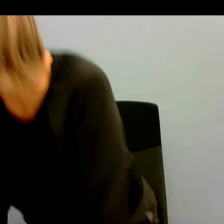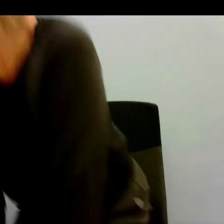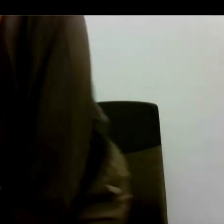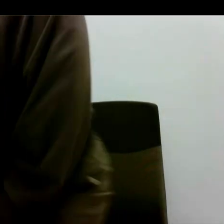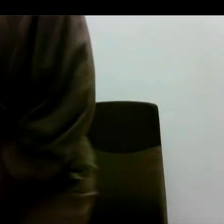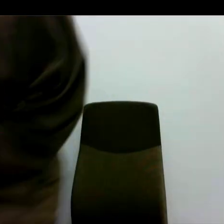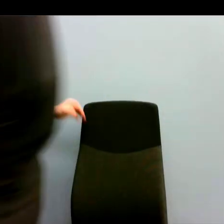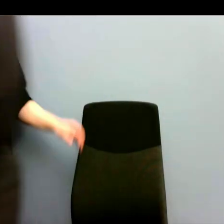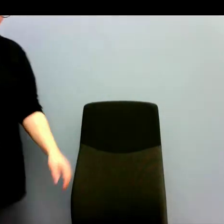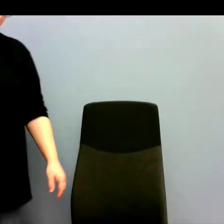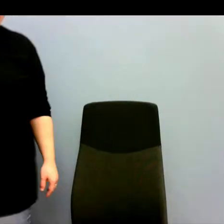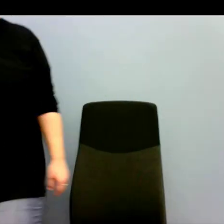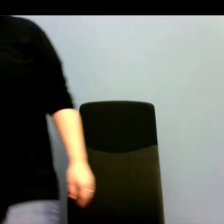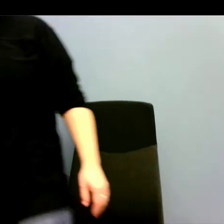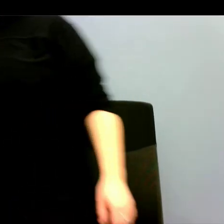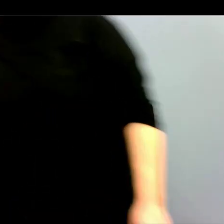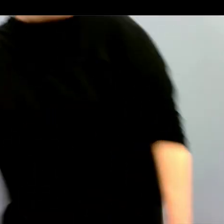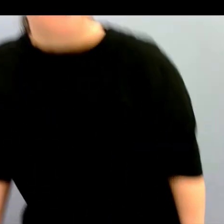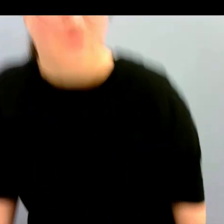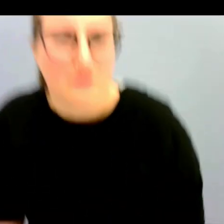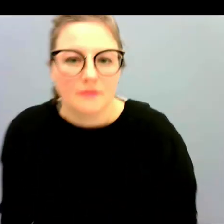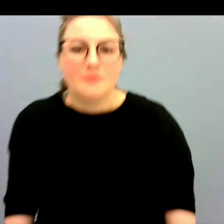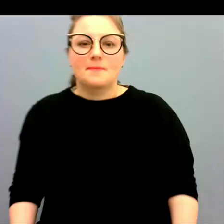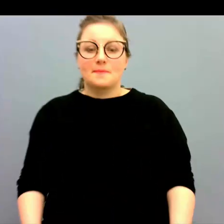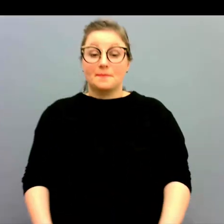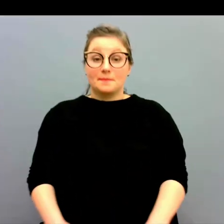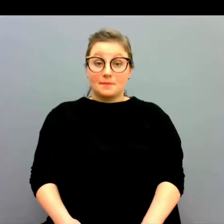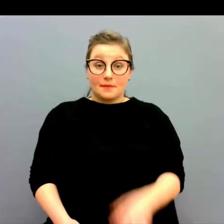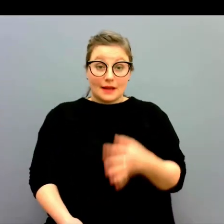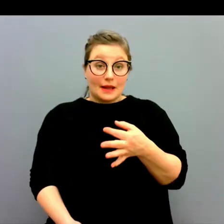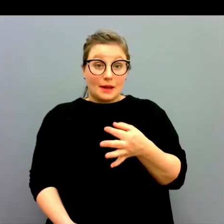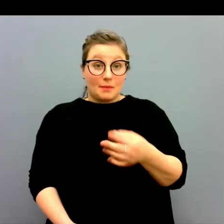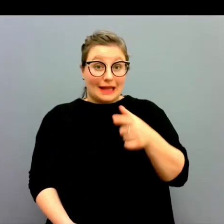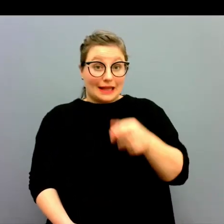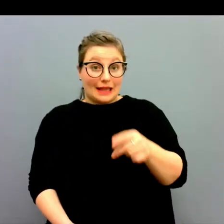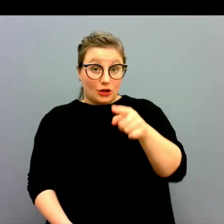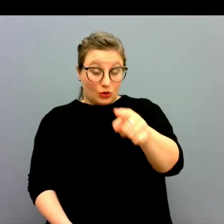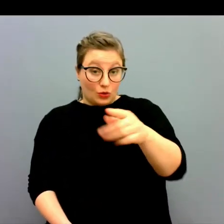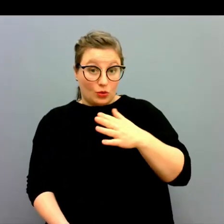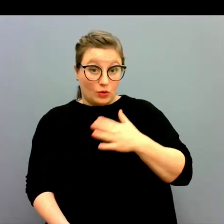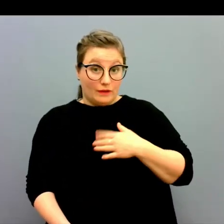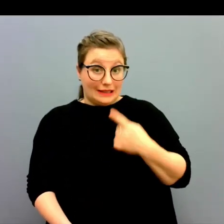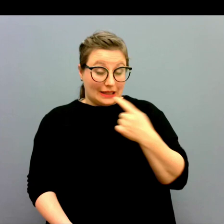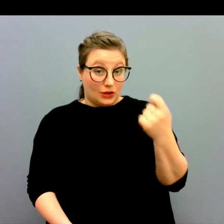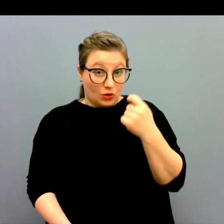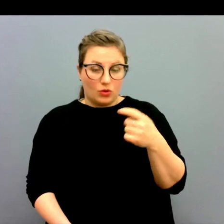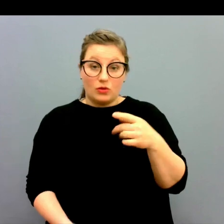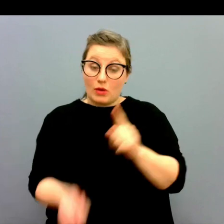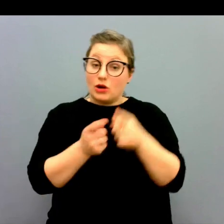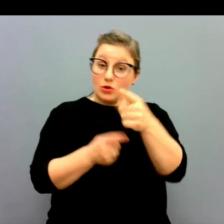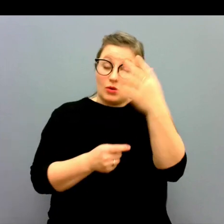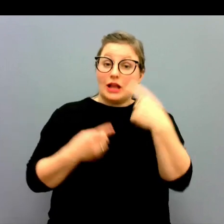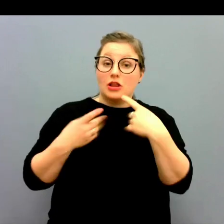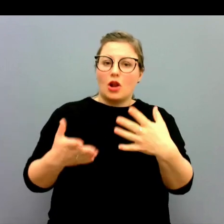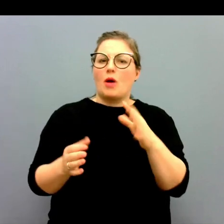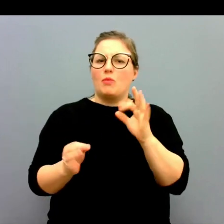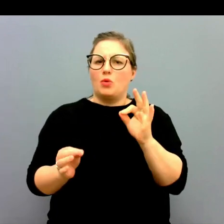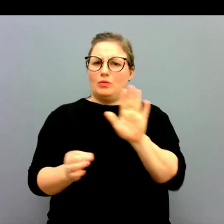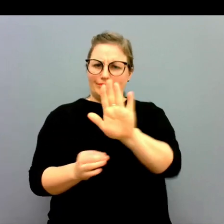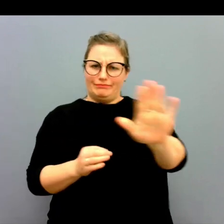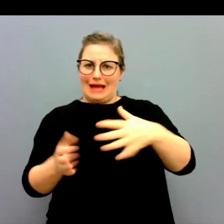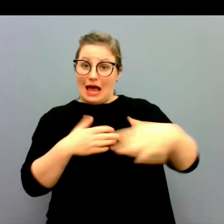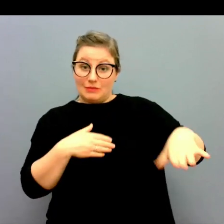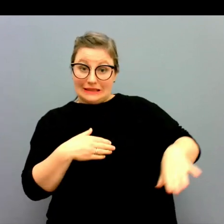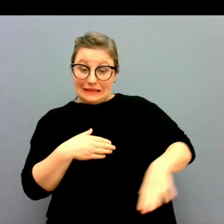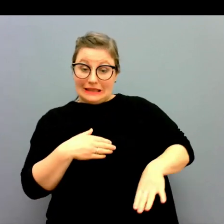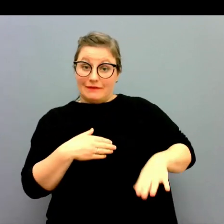Tack. Peter du vill komma in här och du kanske också kan säga vad ni gör som arbetsgivare. För att se till att alla får den